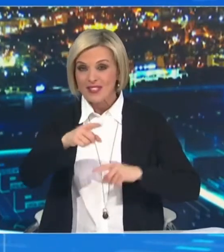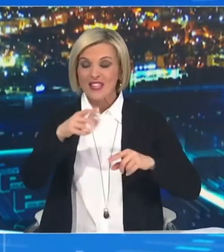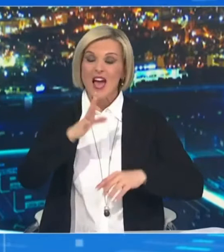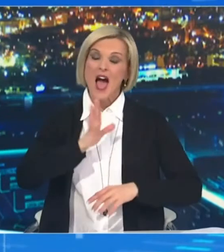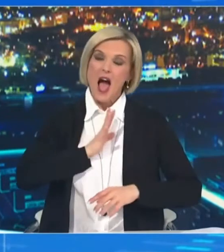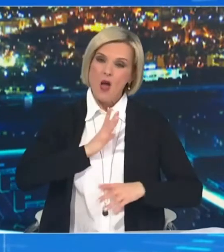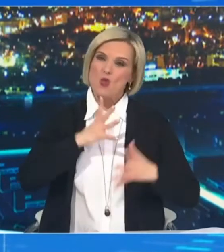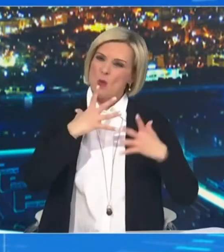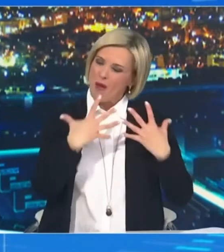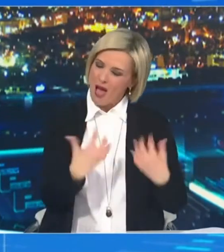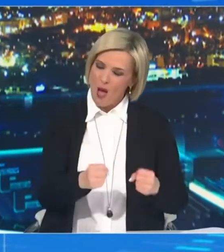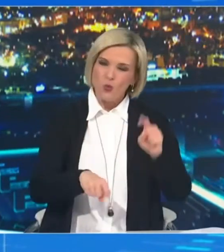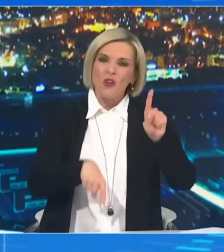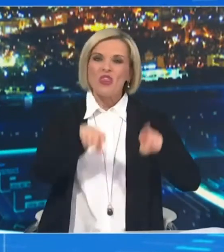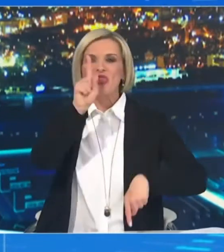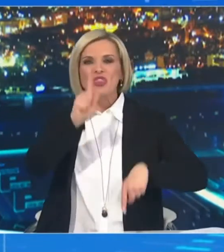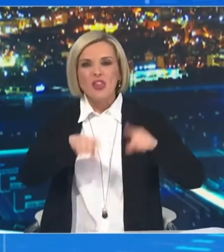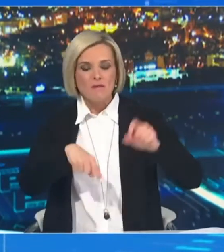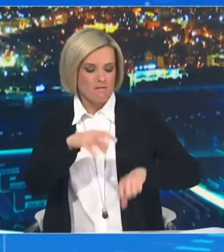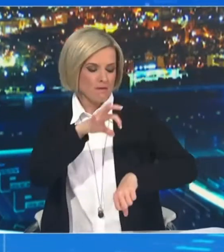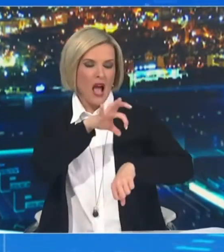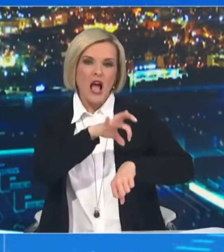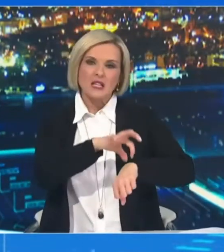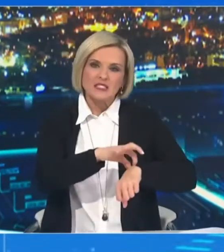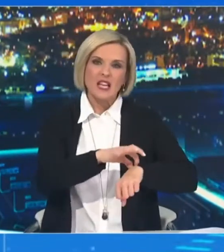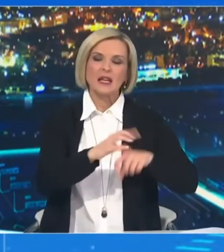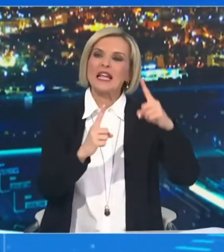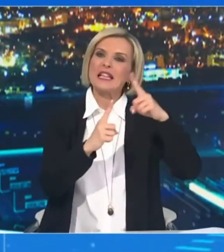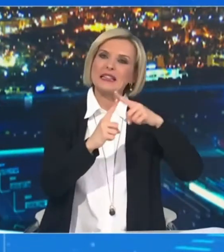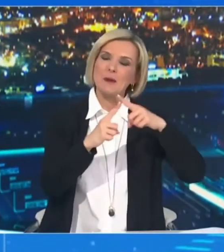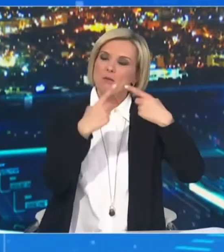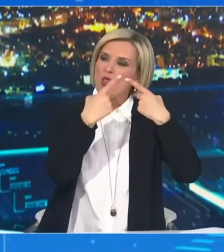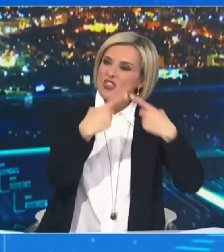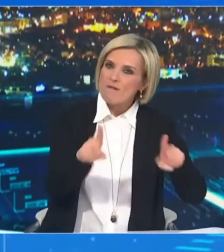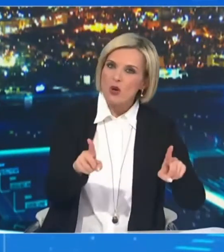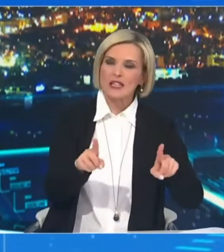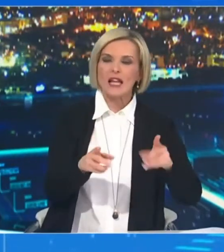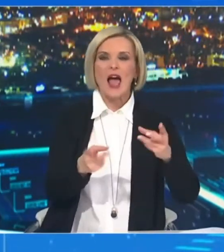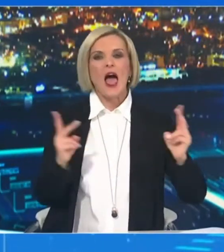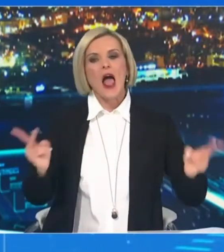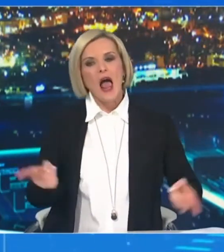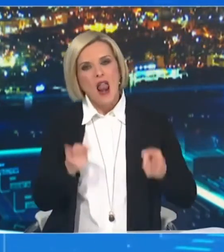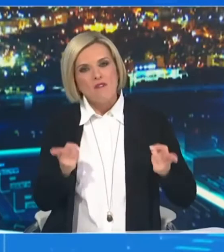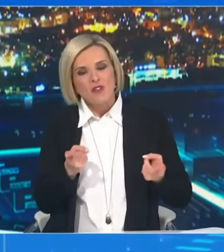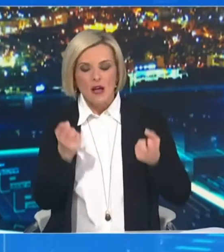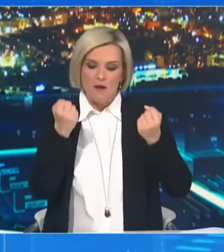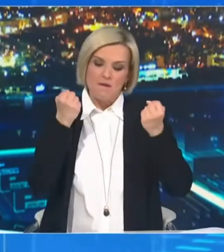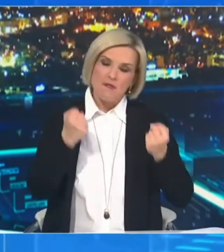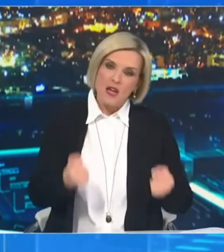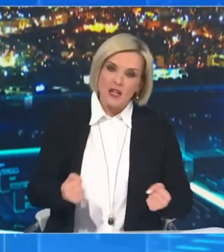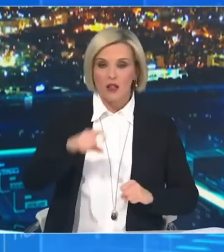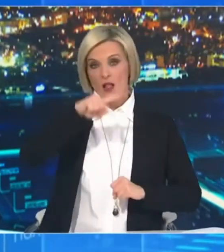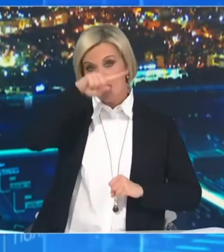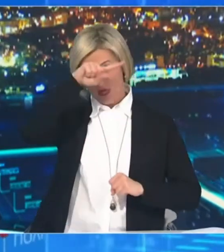διαφόρων τύπων και διαφόρου βαρύτητος με πάρα πολύ δύσκολη